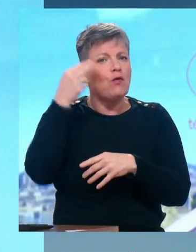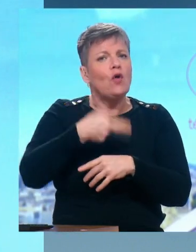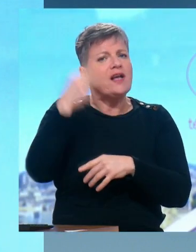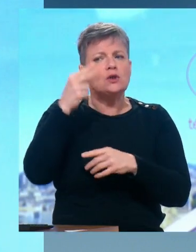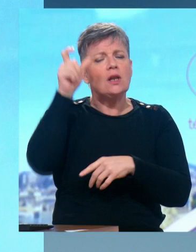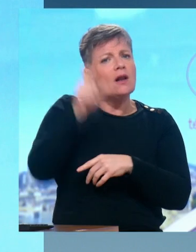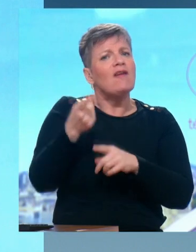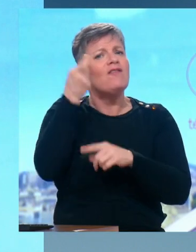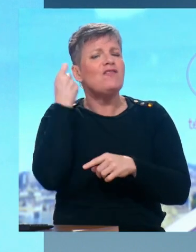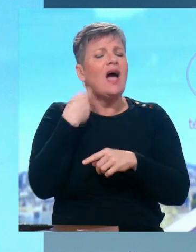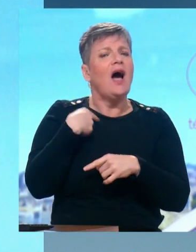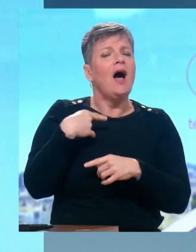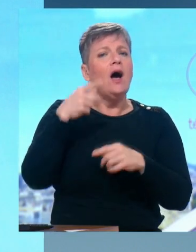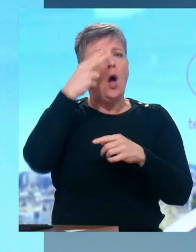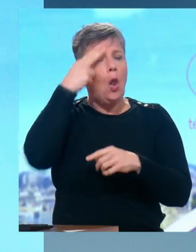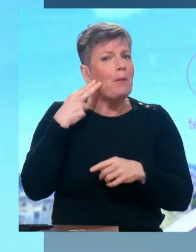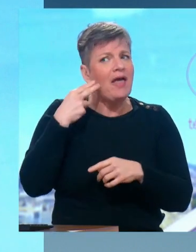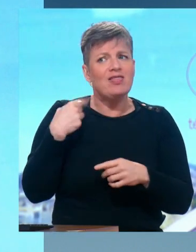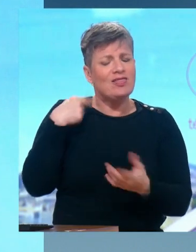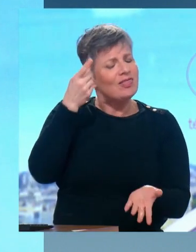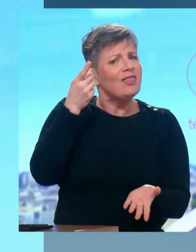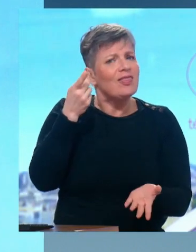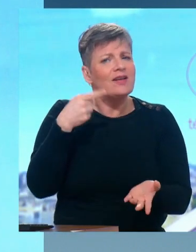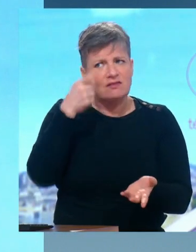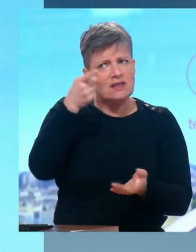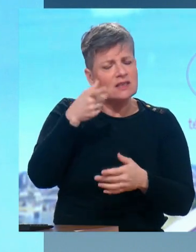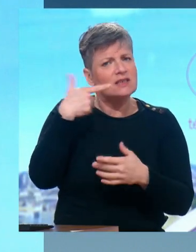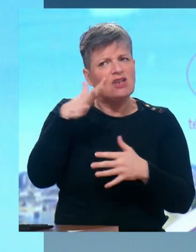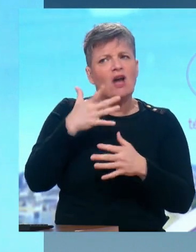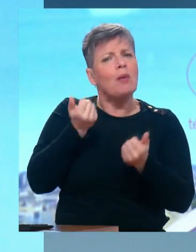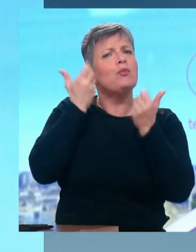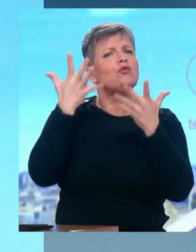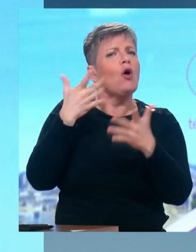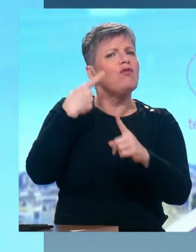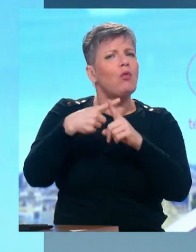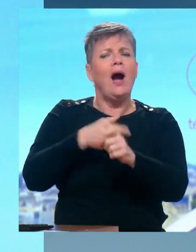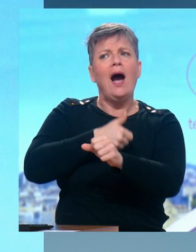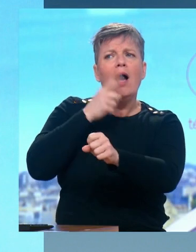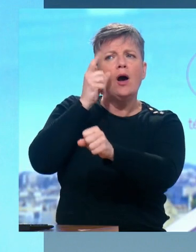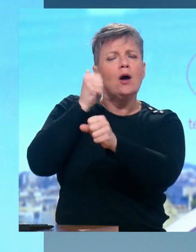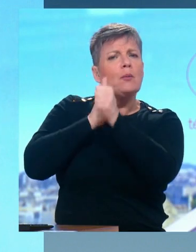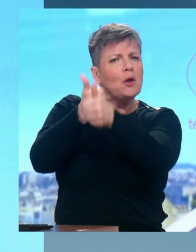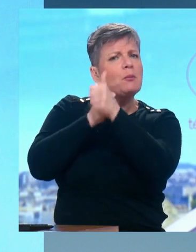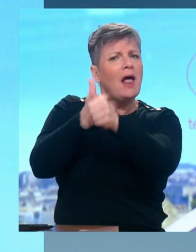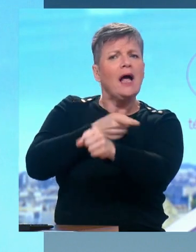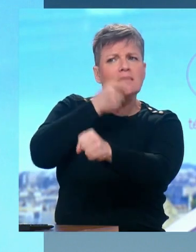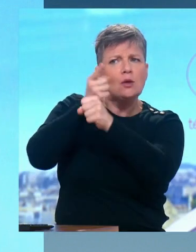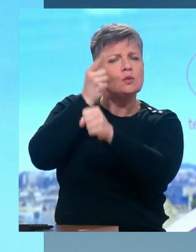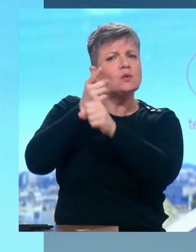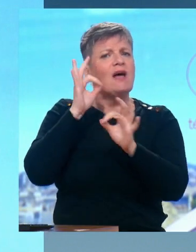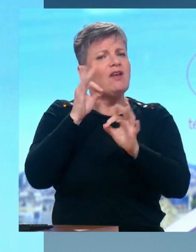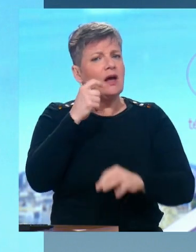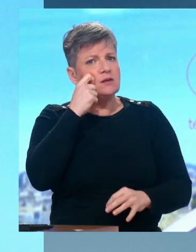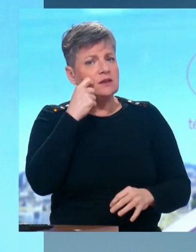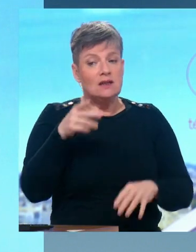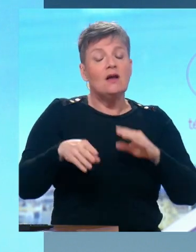Le Front national a dit qu'il irait. Je voudrais préciser à ceux qui nous regardent que le Front national a été